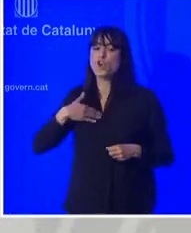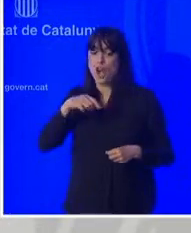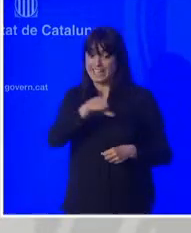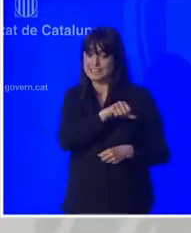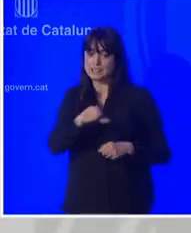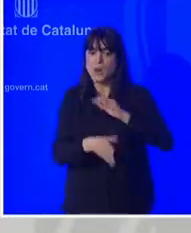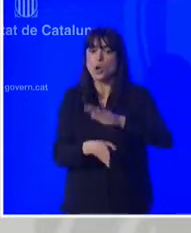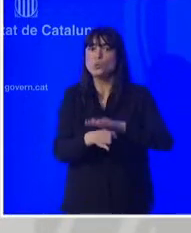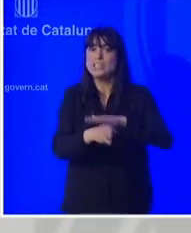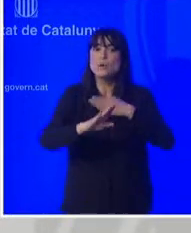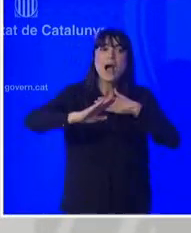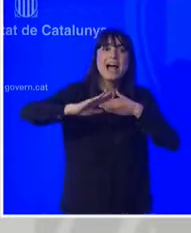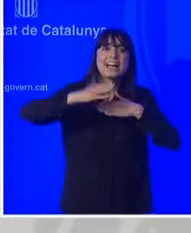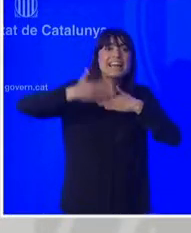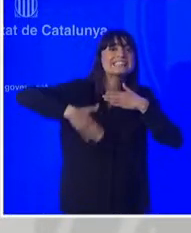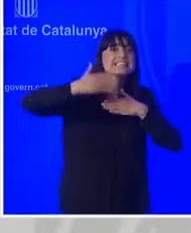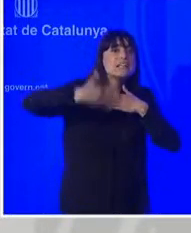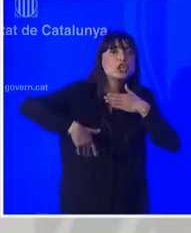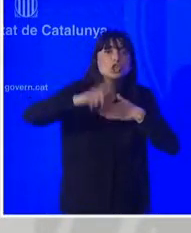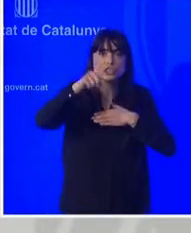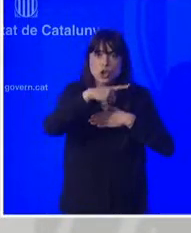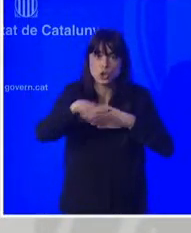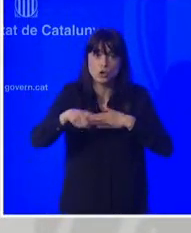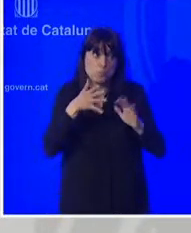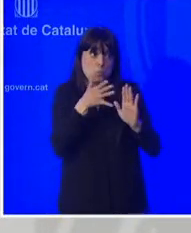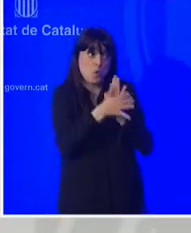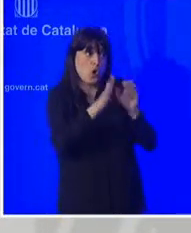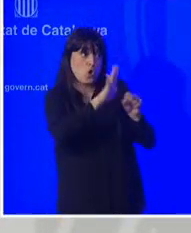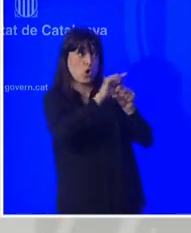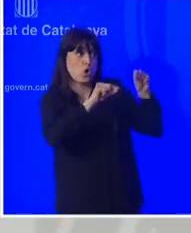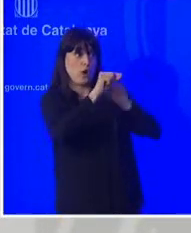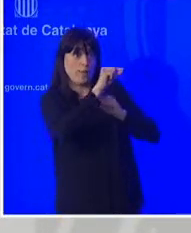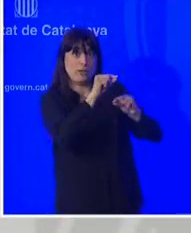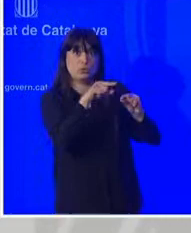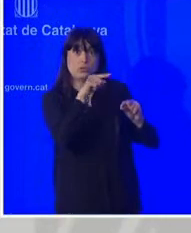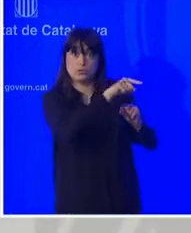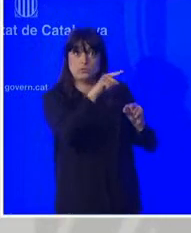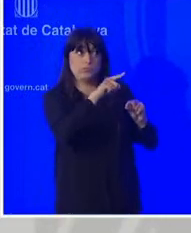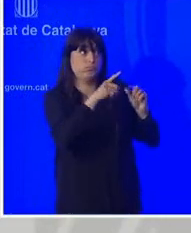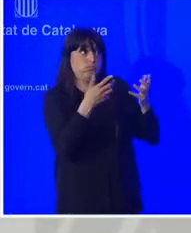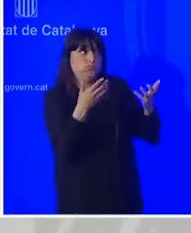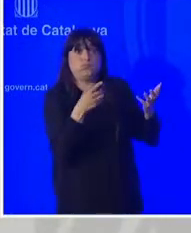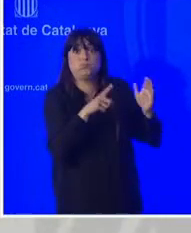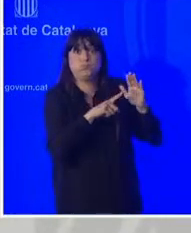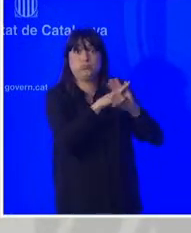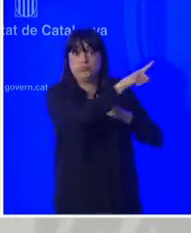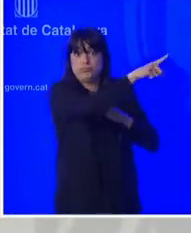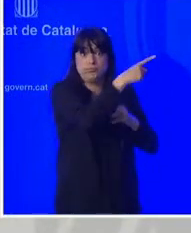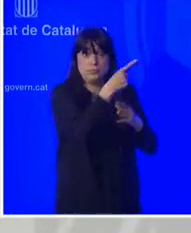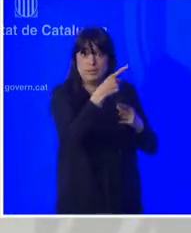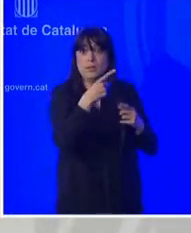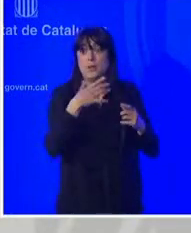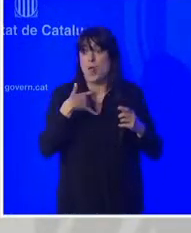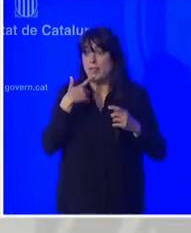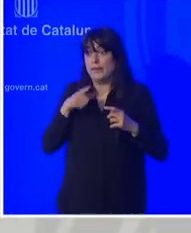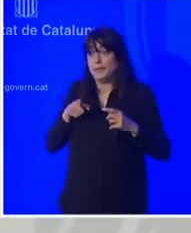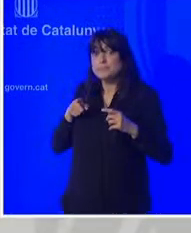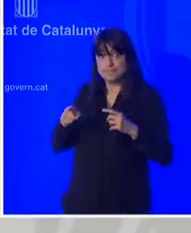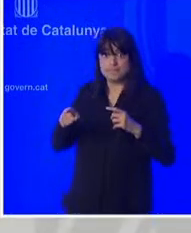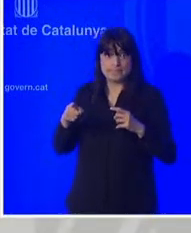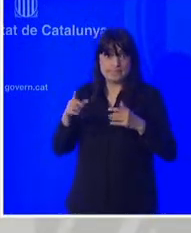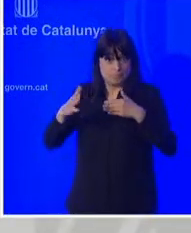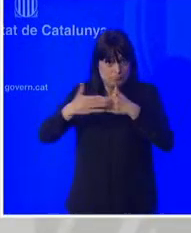últimes d'evolució del coronavirus i avui falta un mes just per Sant Jordi. Voldria saber amb quina proposta s'està treballant per poder